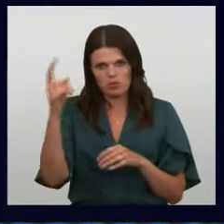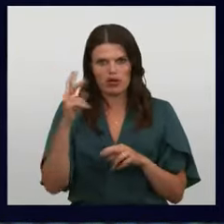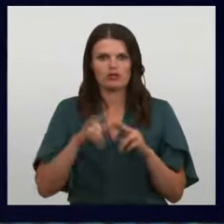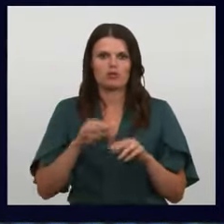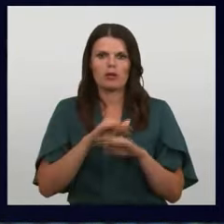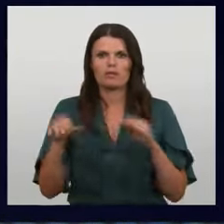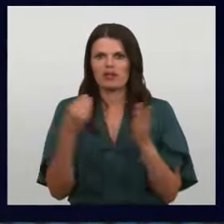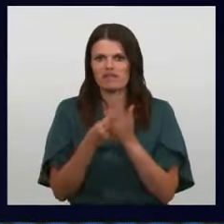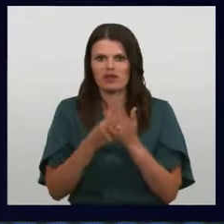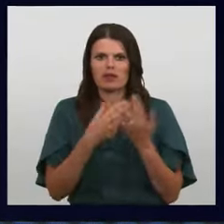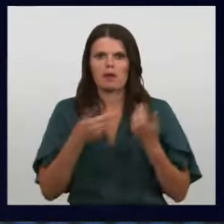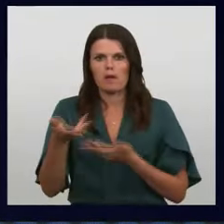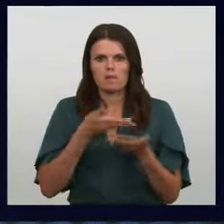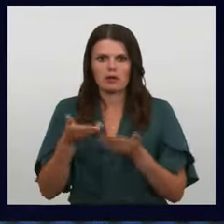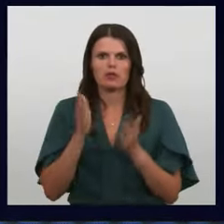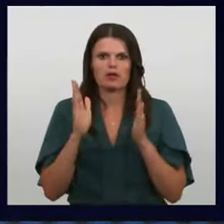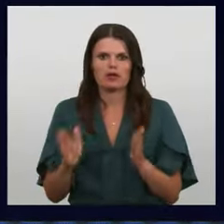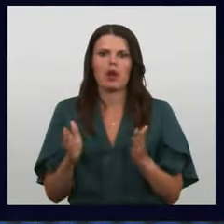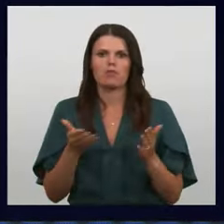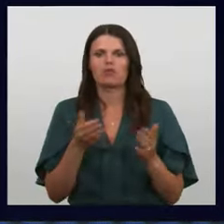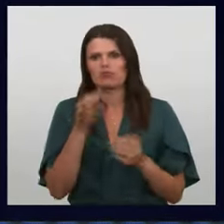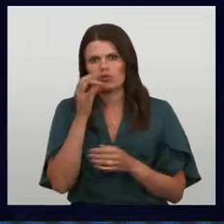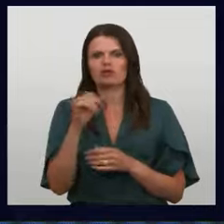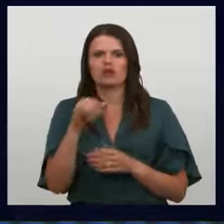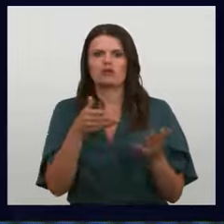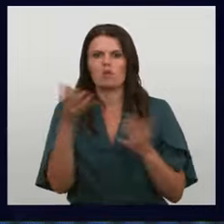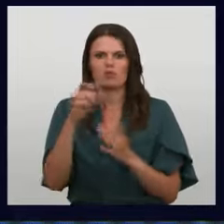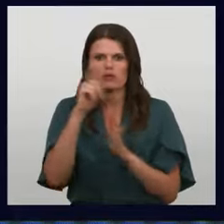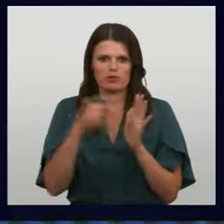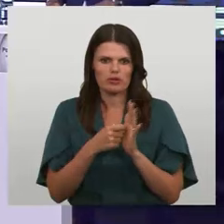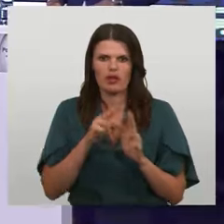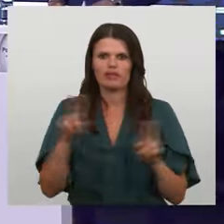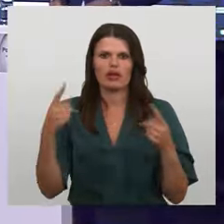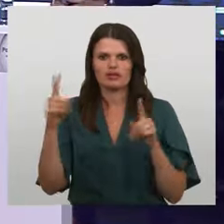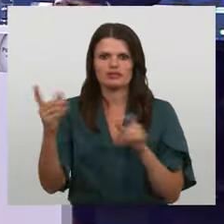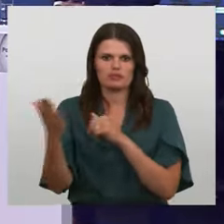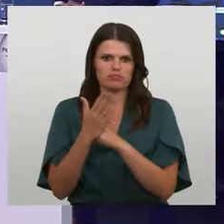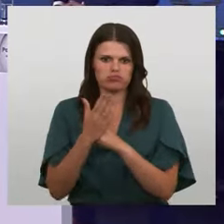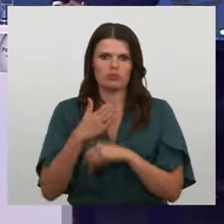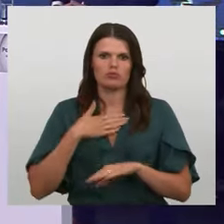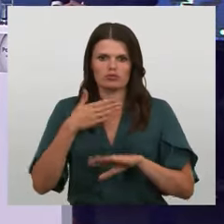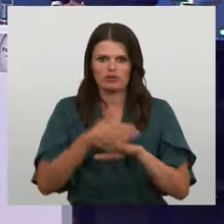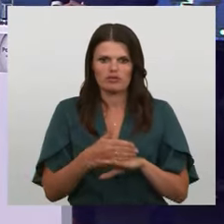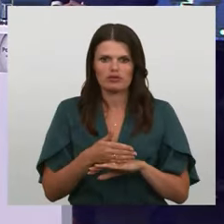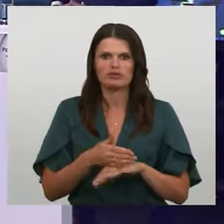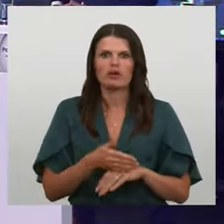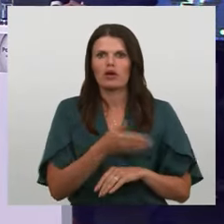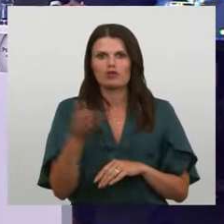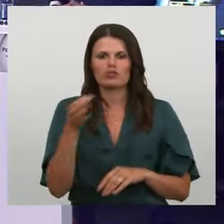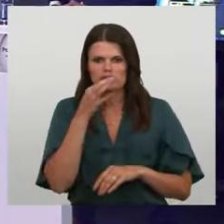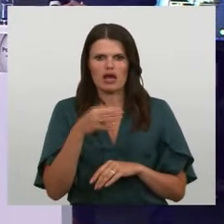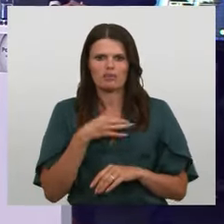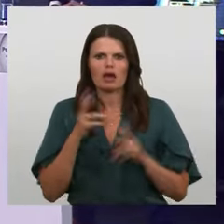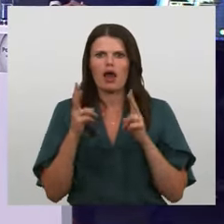Tāpēc mums būtu jāteikšana jebkura jautājumu, ko mēs domājam, bet neko cits grib mums teikt mūsu vietā. Jūs atbildīt man uz jautājumu,